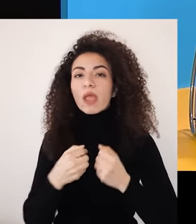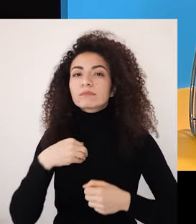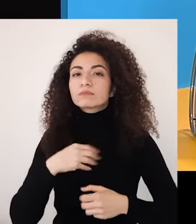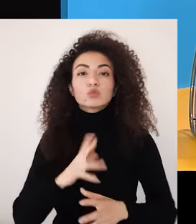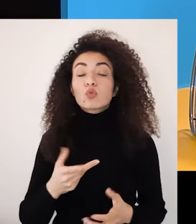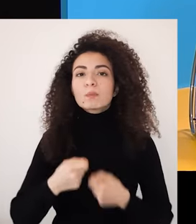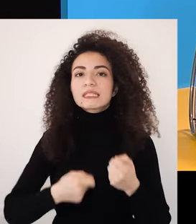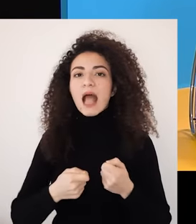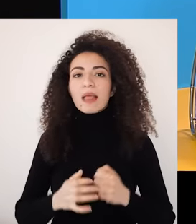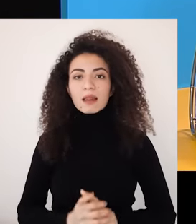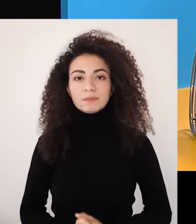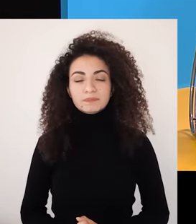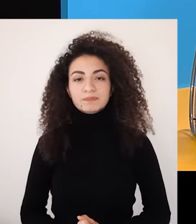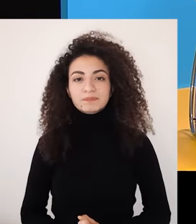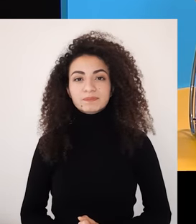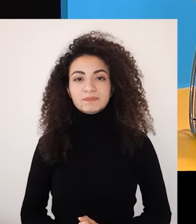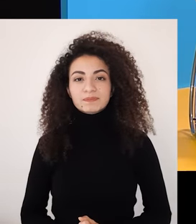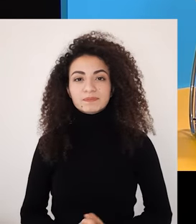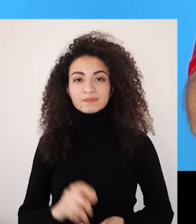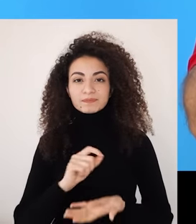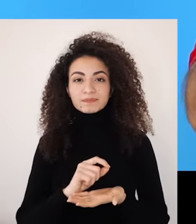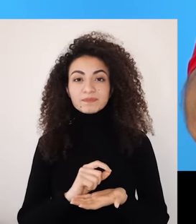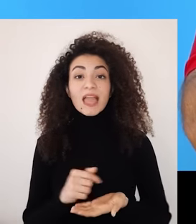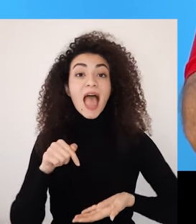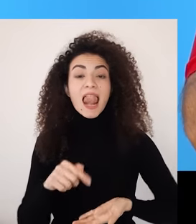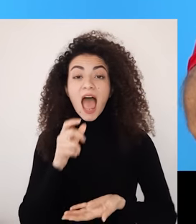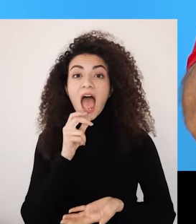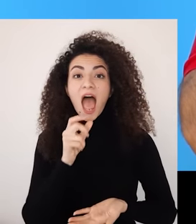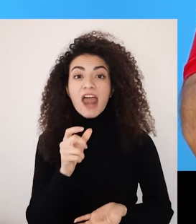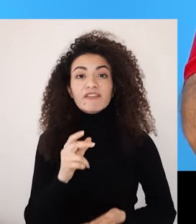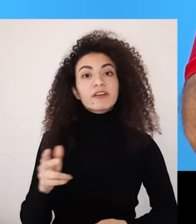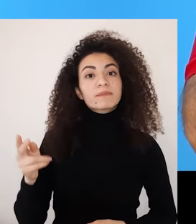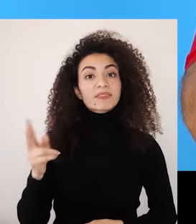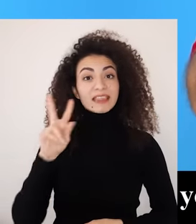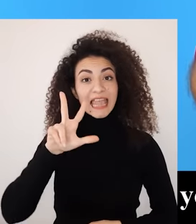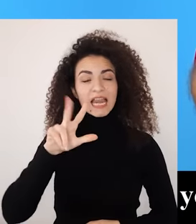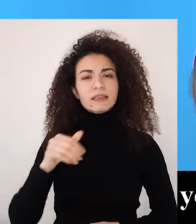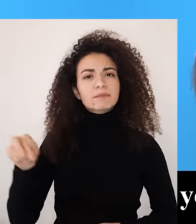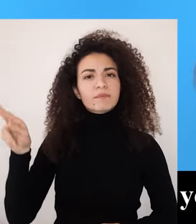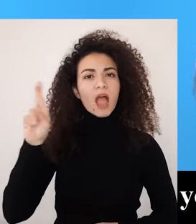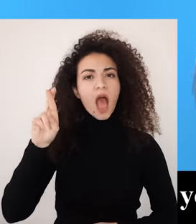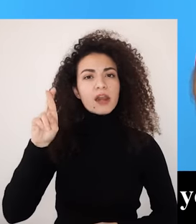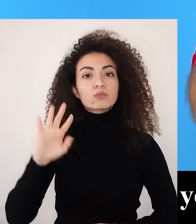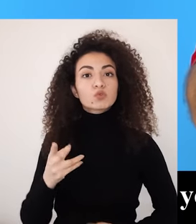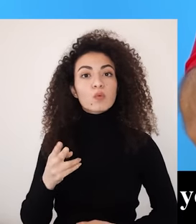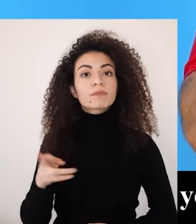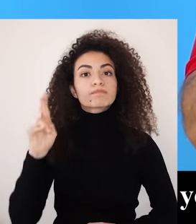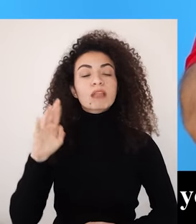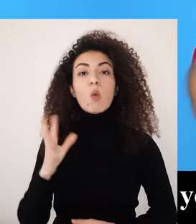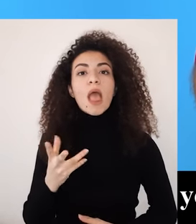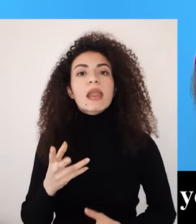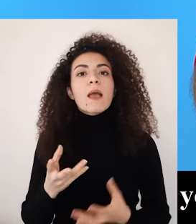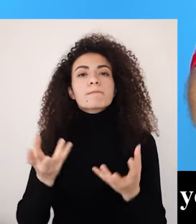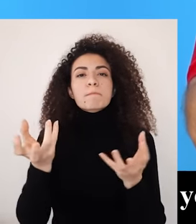الآخرين هل كانت عمق التفكير وبعض النظر؟ إذا نظرت لخبراتك المتكررة رح تتمكني من تحديد نقاط